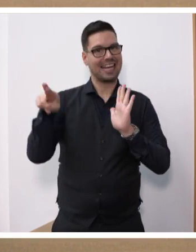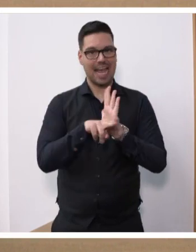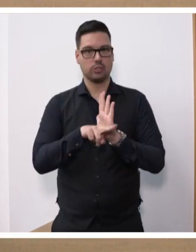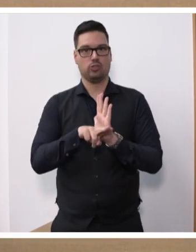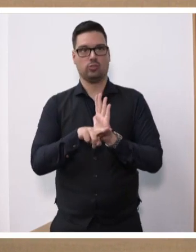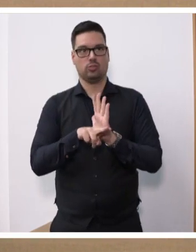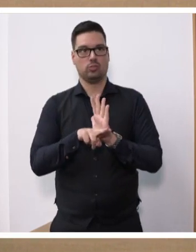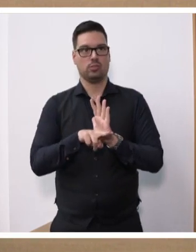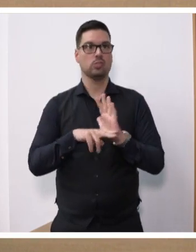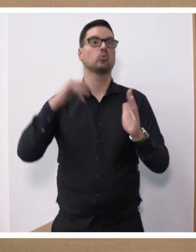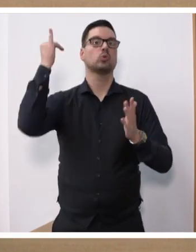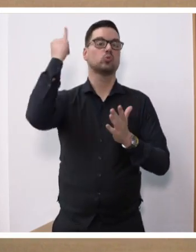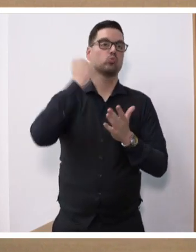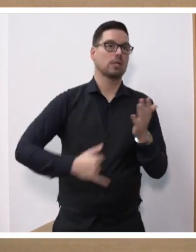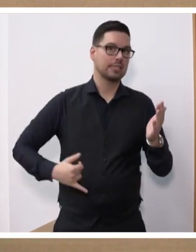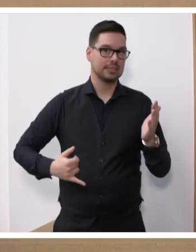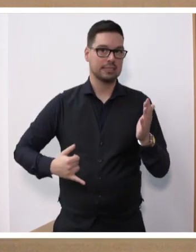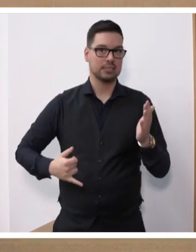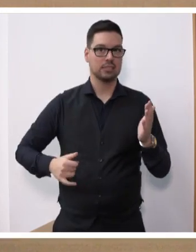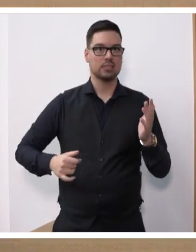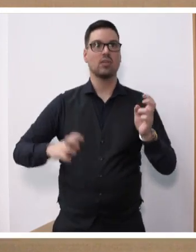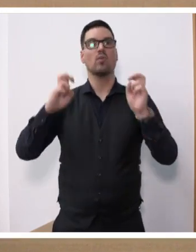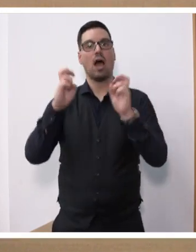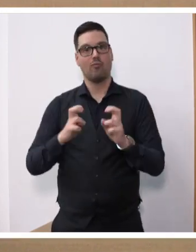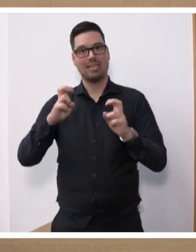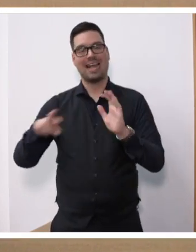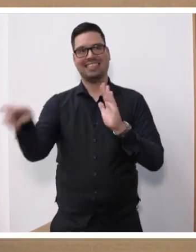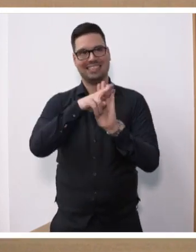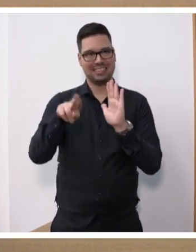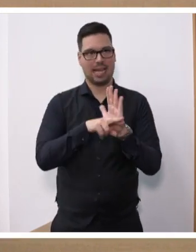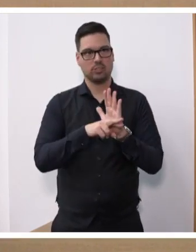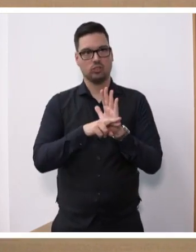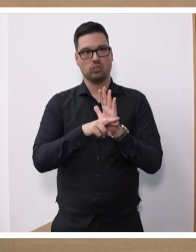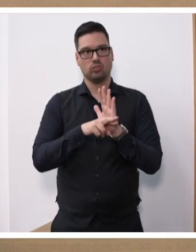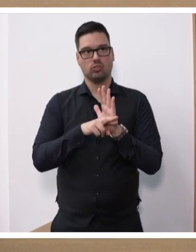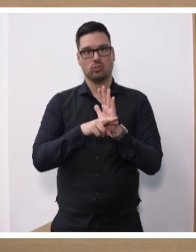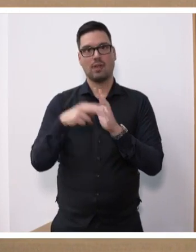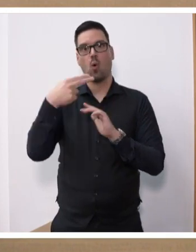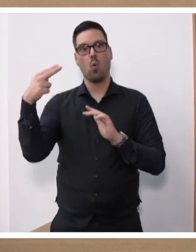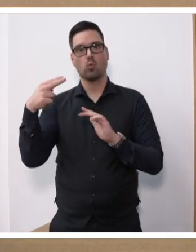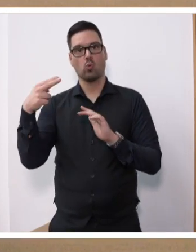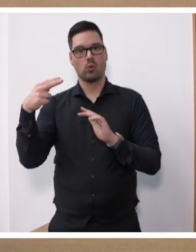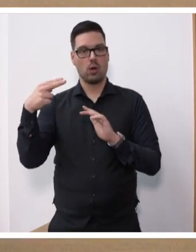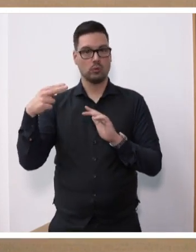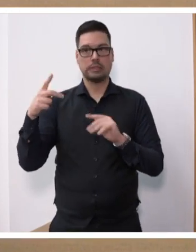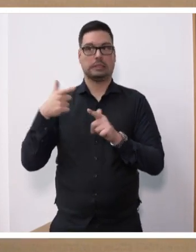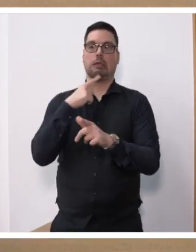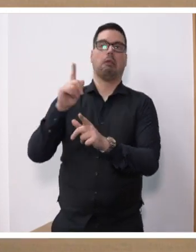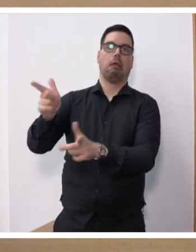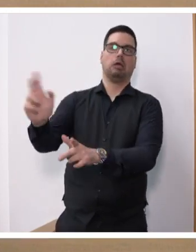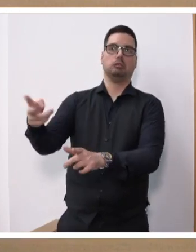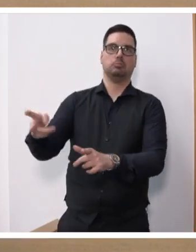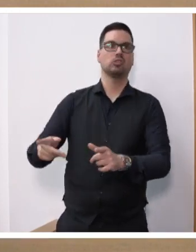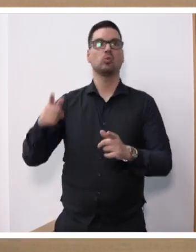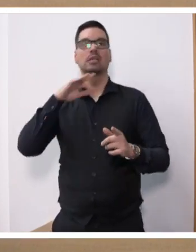Das muss nicht zuletzt auch Folgen für das Aufenthaltsrecht haben. Wer den Holocaust leugnet, wer das Existenzrechts